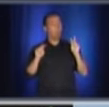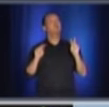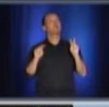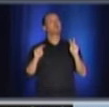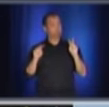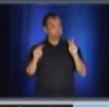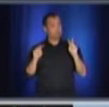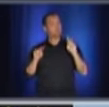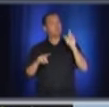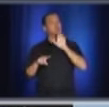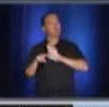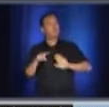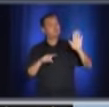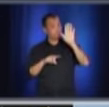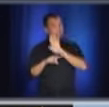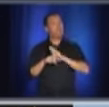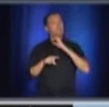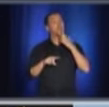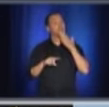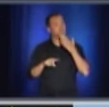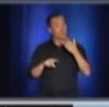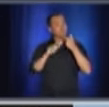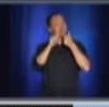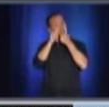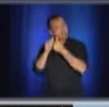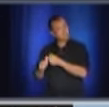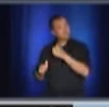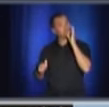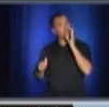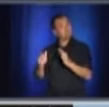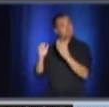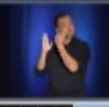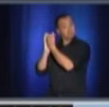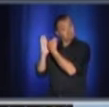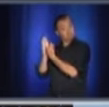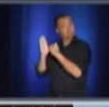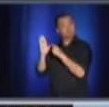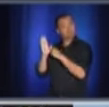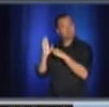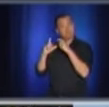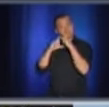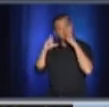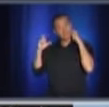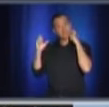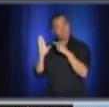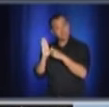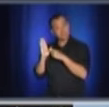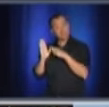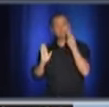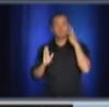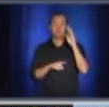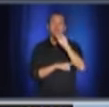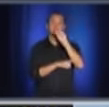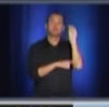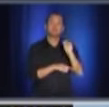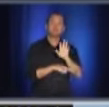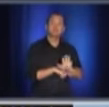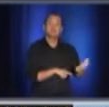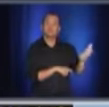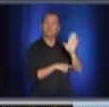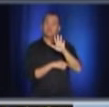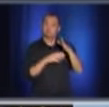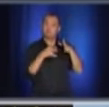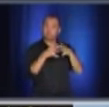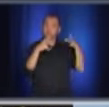Québécois sont vraiment au rendez-vous. Puis je vais vous dire, on a vu les pourcentages augmenter de façon importante au cours des dernières